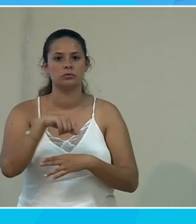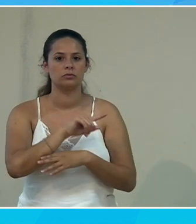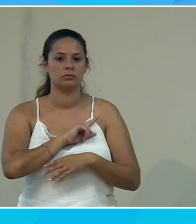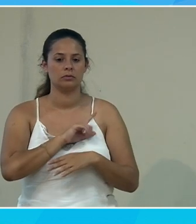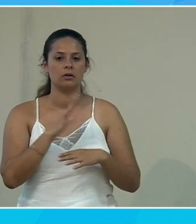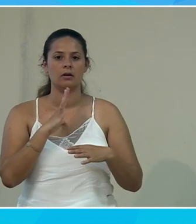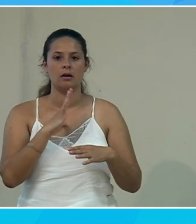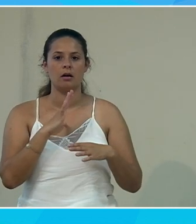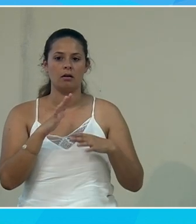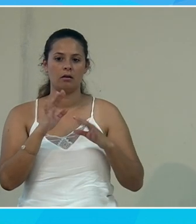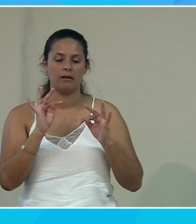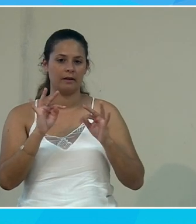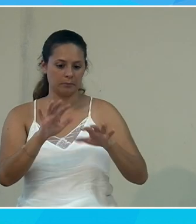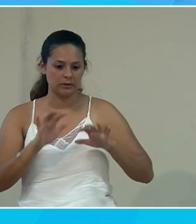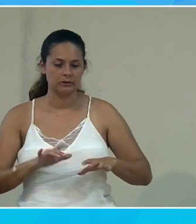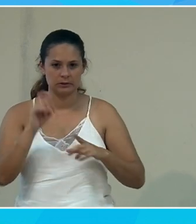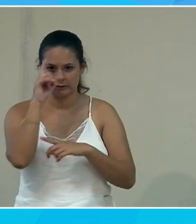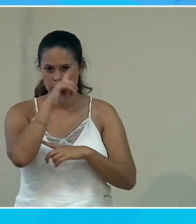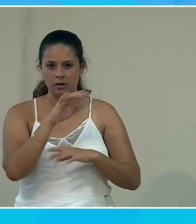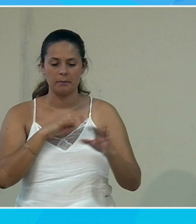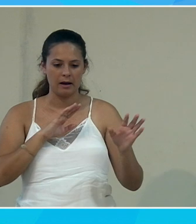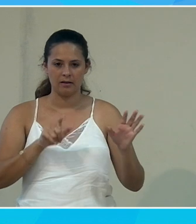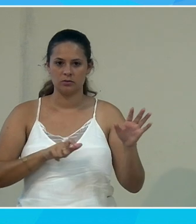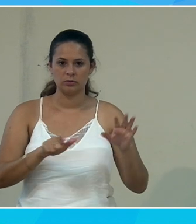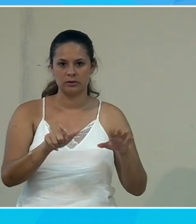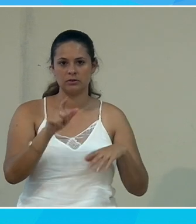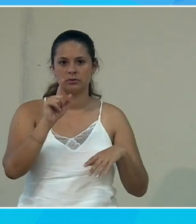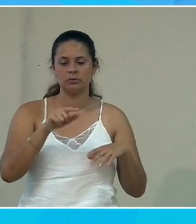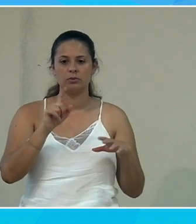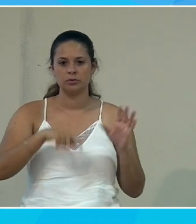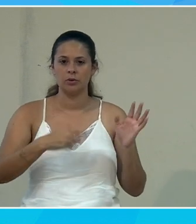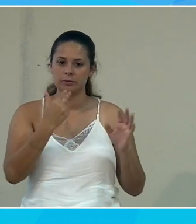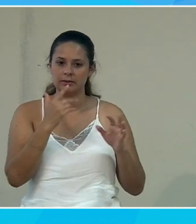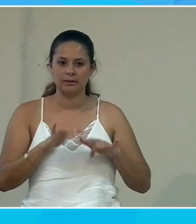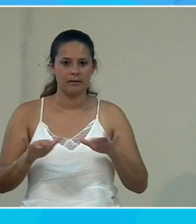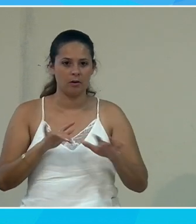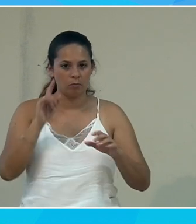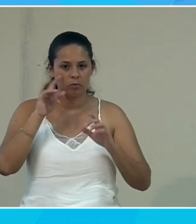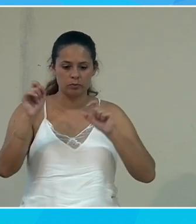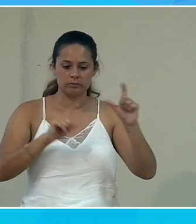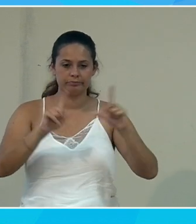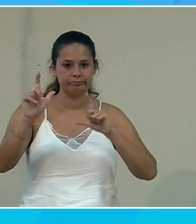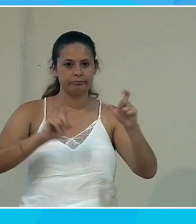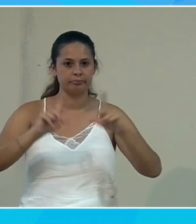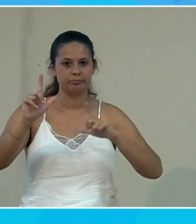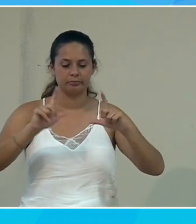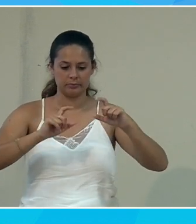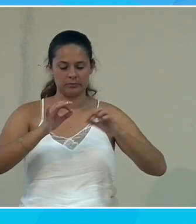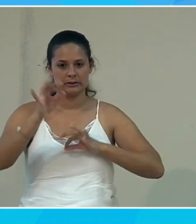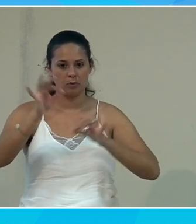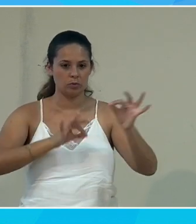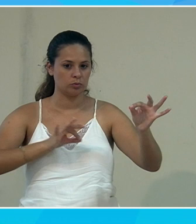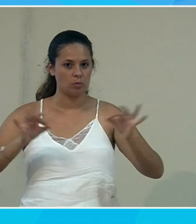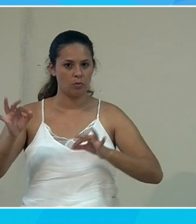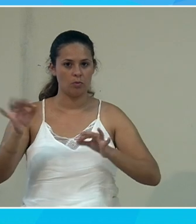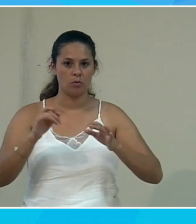dyspraxie donc une difficulté à utiliser votre souris vous êtes obligé d'utiliser votre clavier pour dimensionner les objets etc faire une